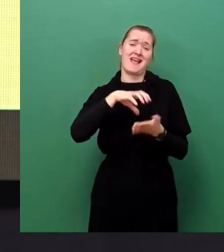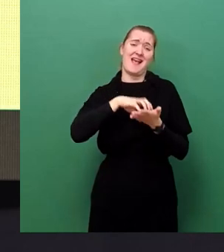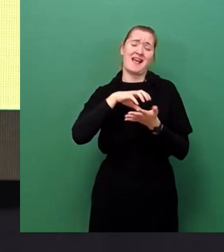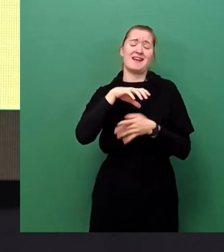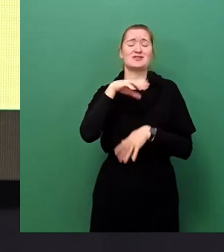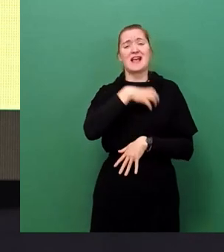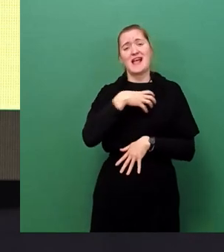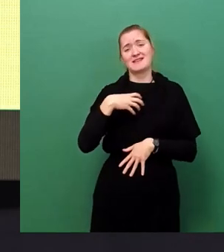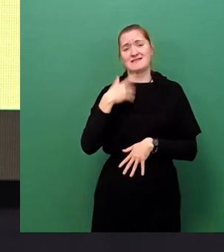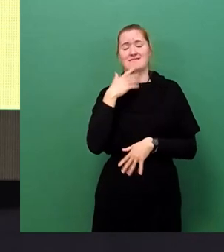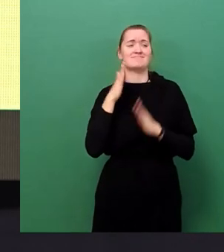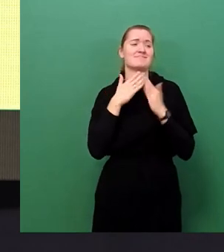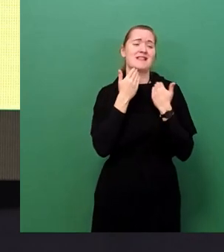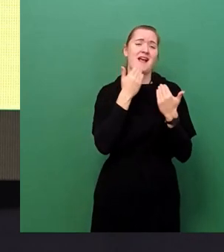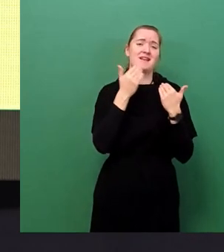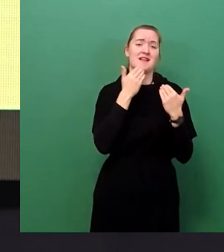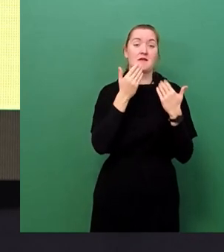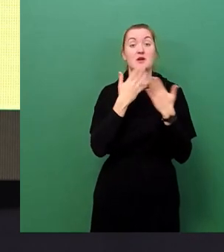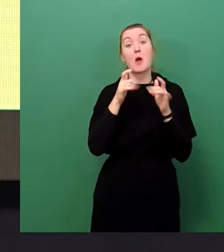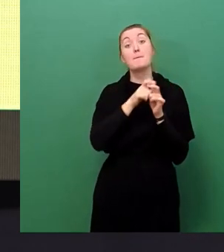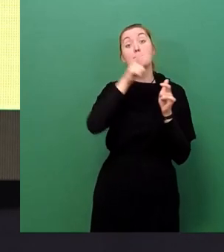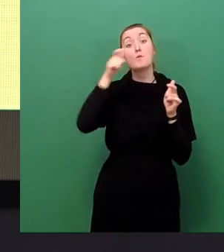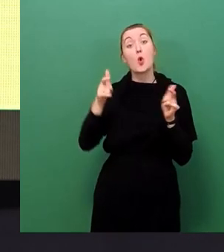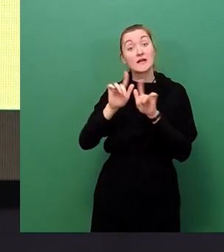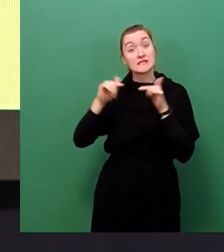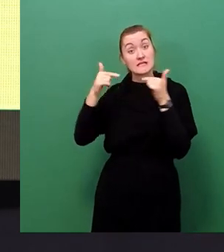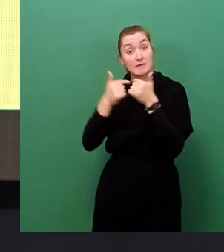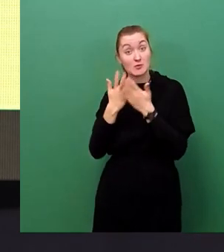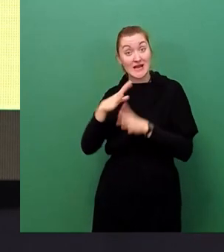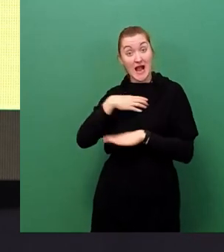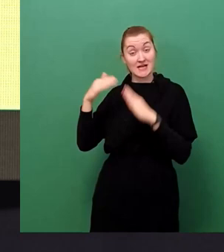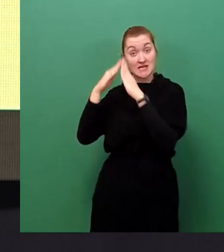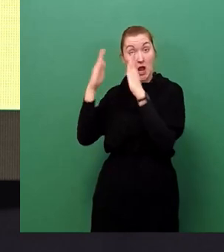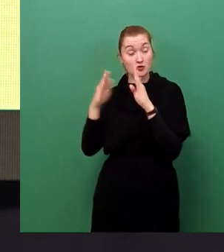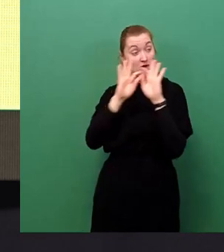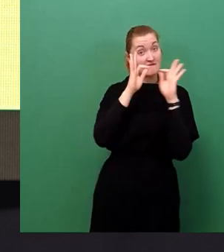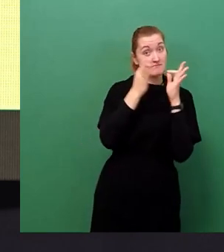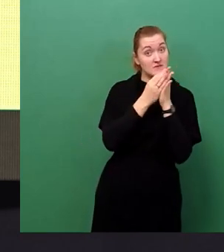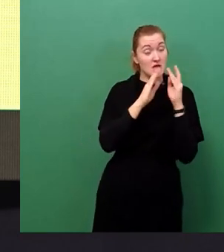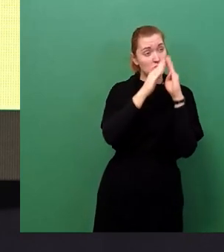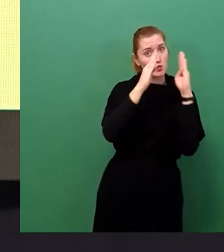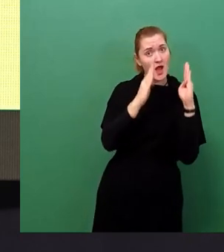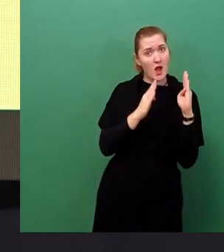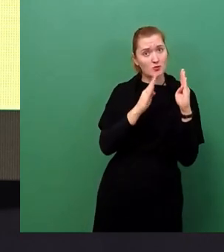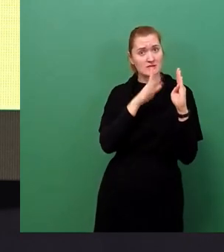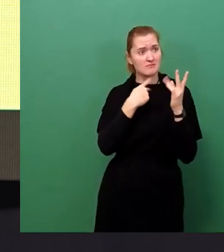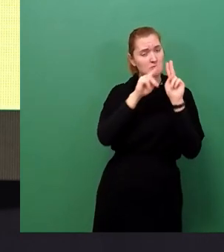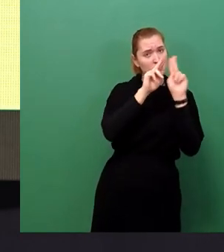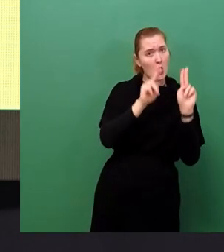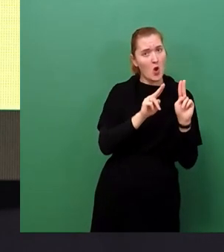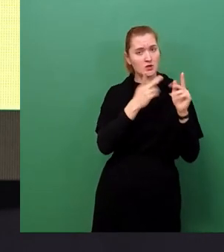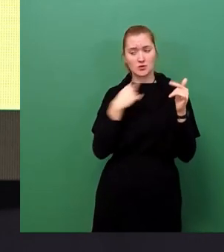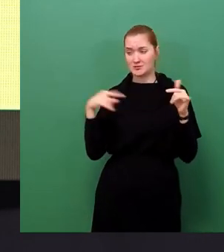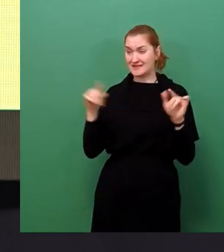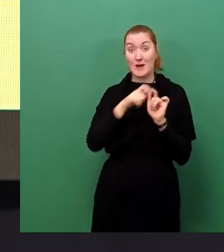Brückenteam eine Brücke schlagen zwischen Krankenhäusern und Familien, die zu Hause die Familien betreuen, begleiten